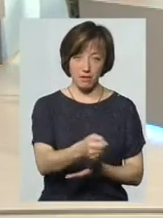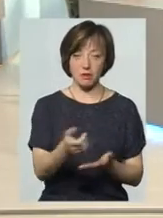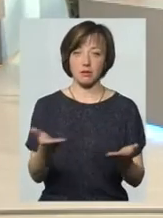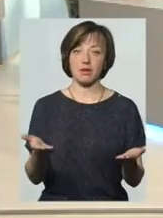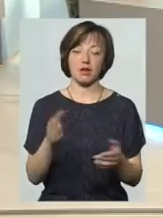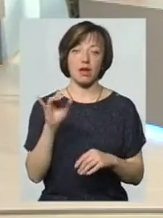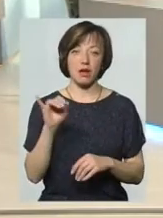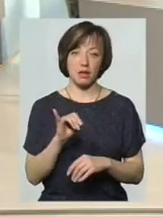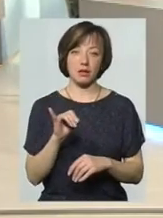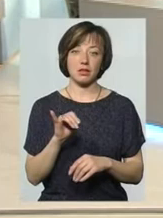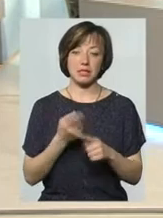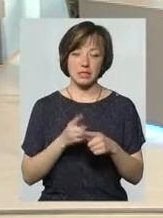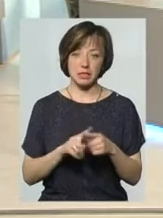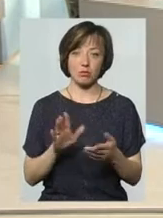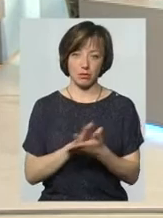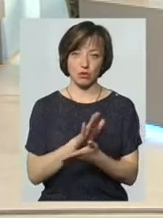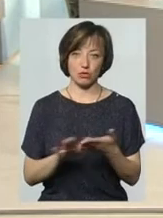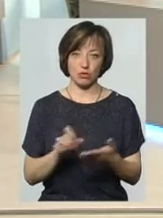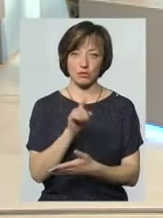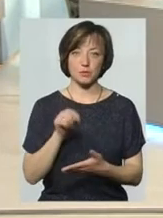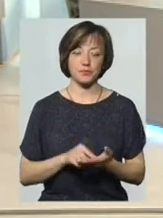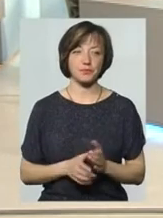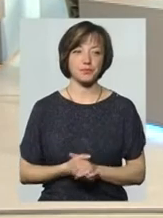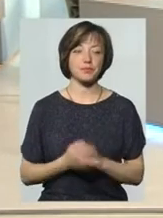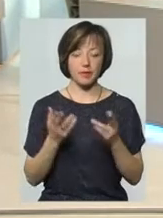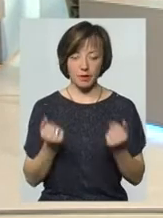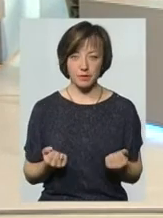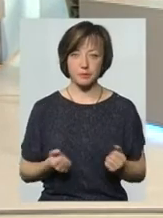і тоді це буде безкоштовно. Так, розумію.